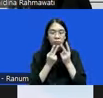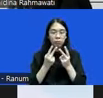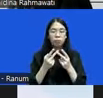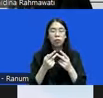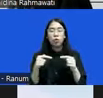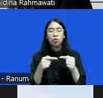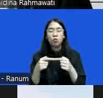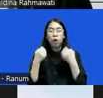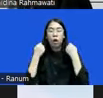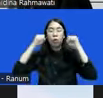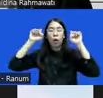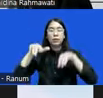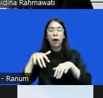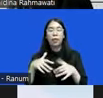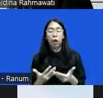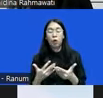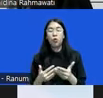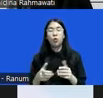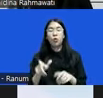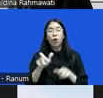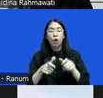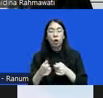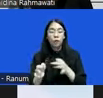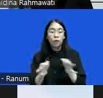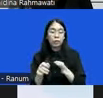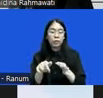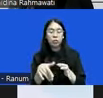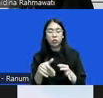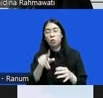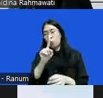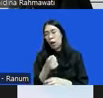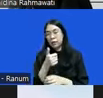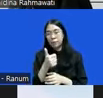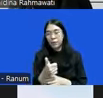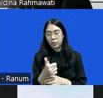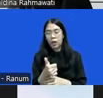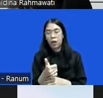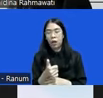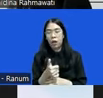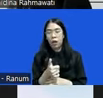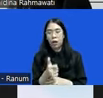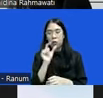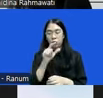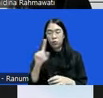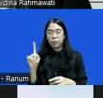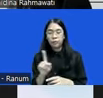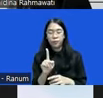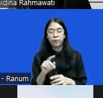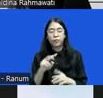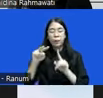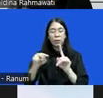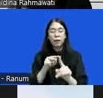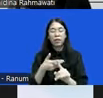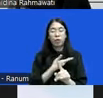atau mediatornya harus bisa menghadirkan perspektif korban punya